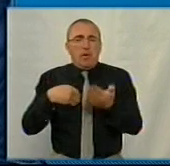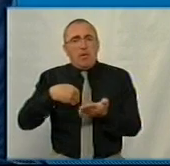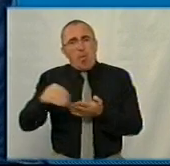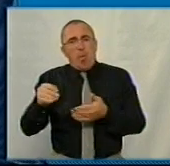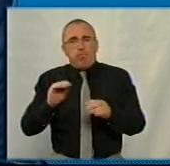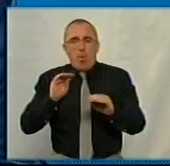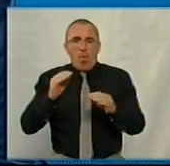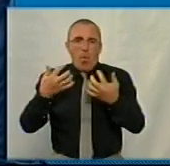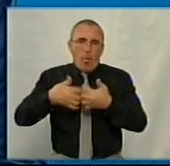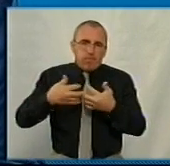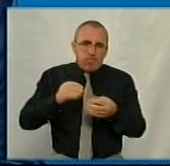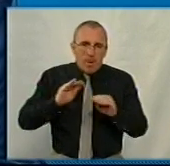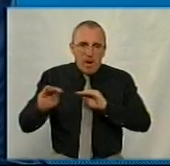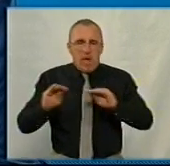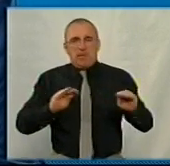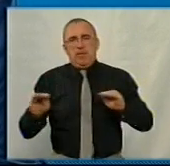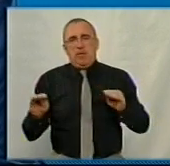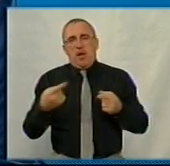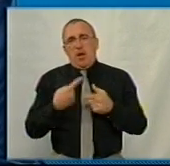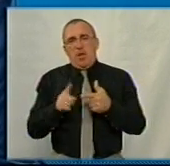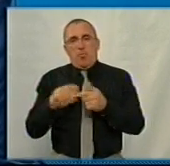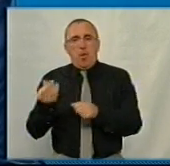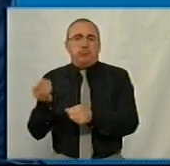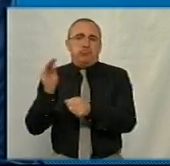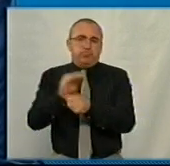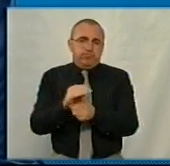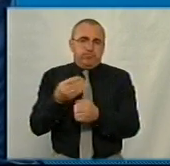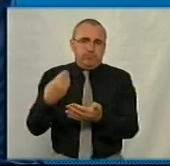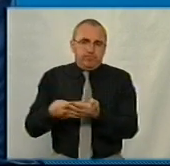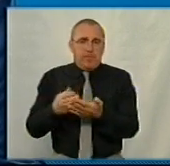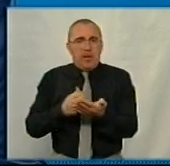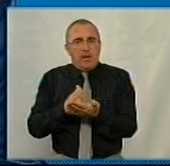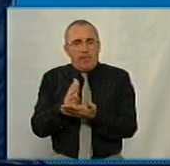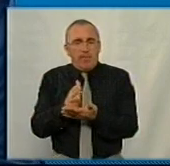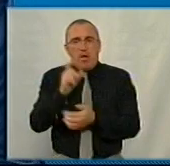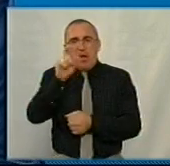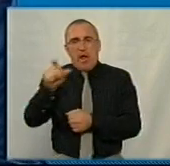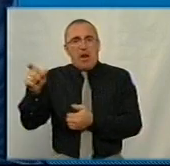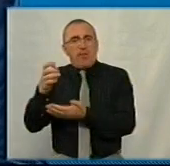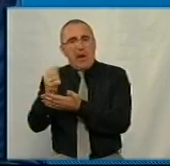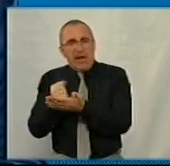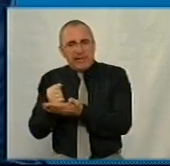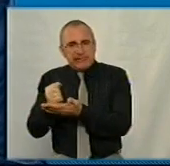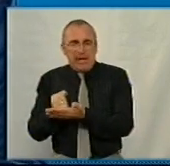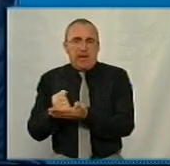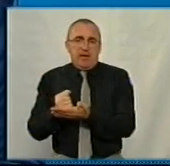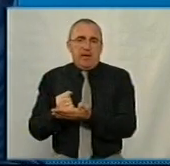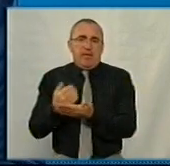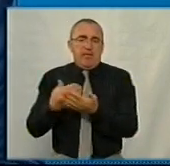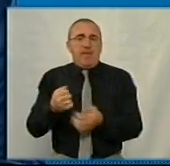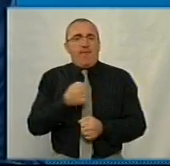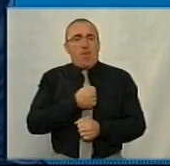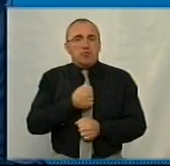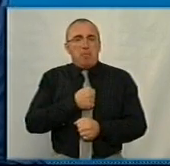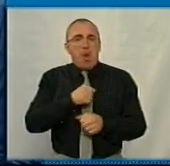обладнання, яке покращить надання медичної допомоги, або дофінансування якогось напрямка, тому числі кадрового резерву, наприклад, ті ж військові